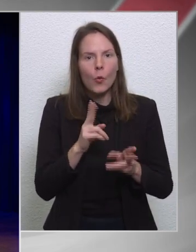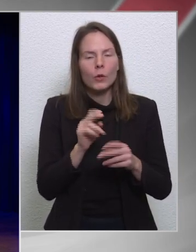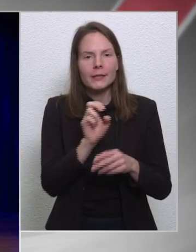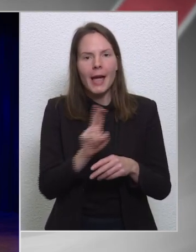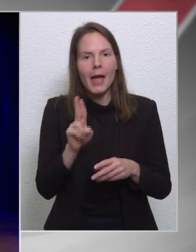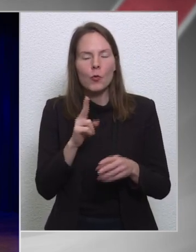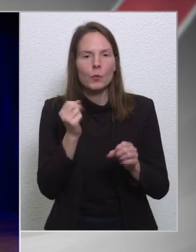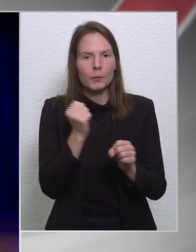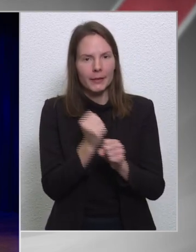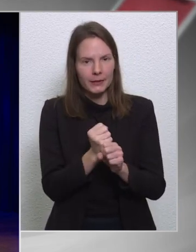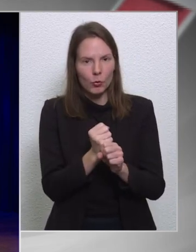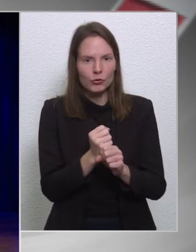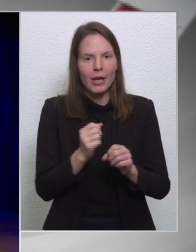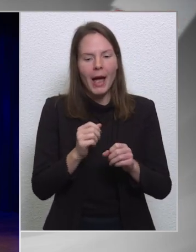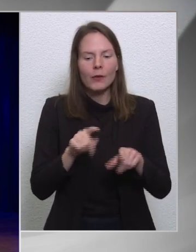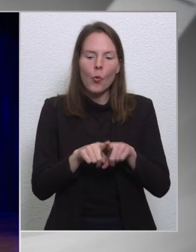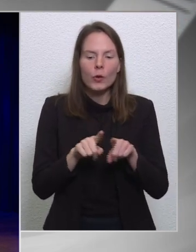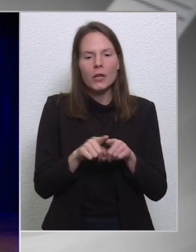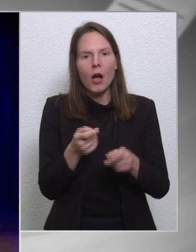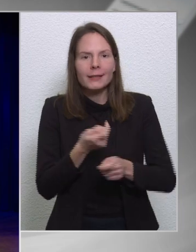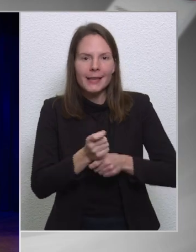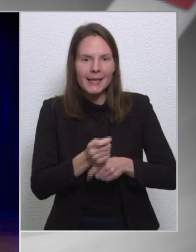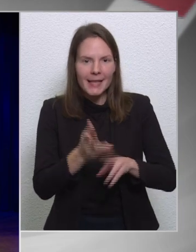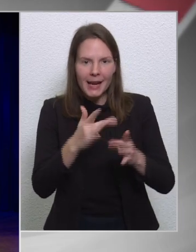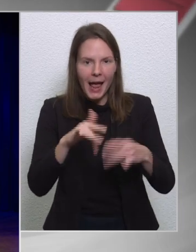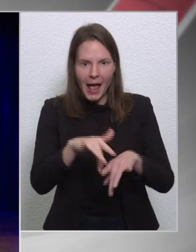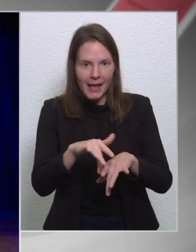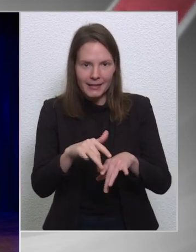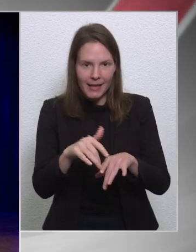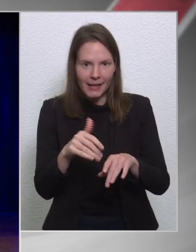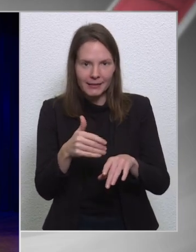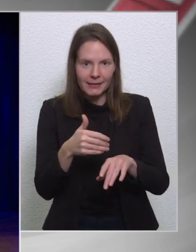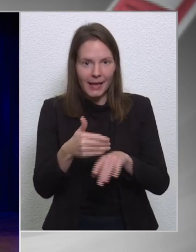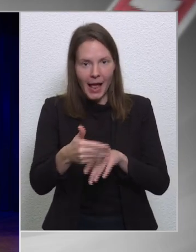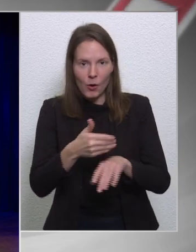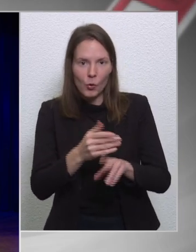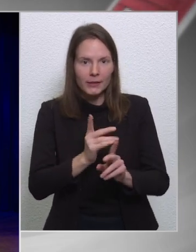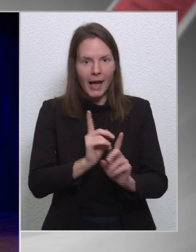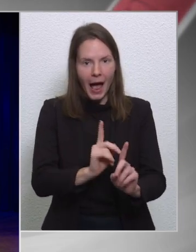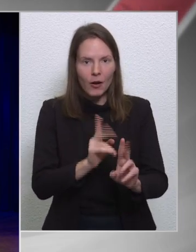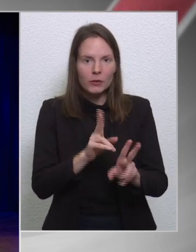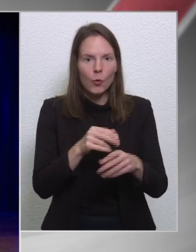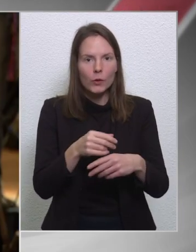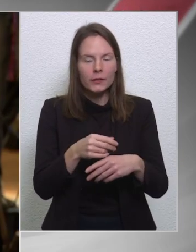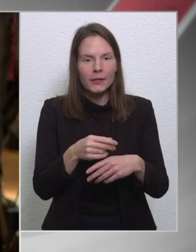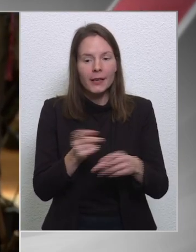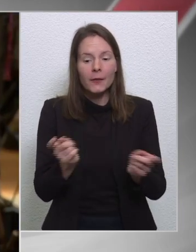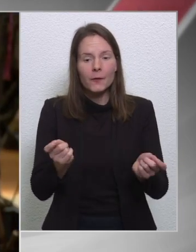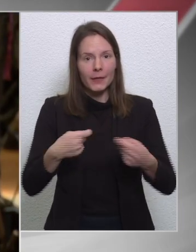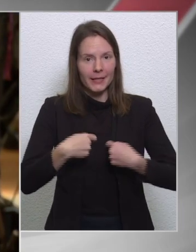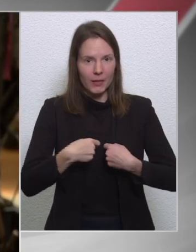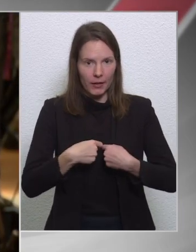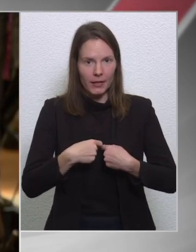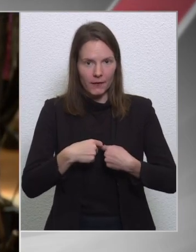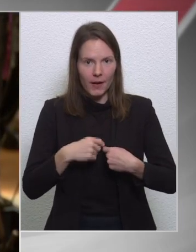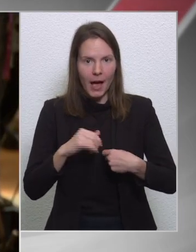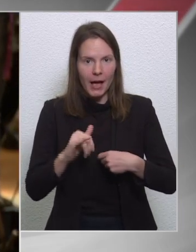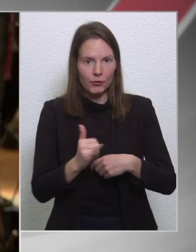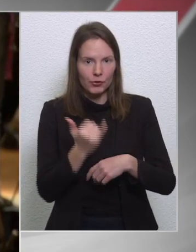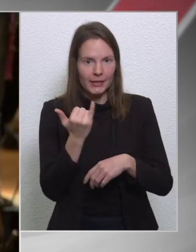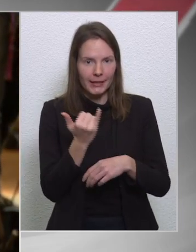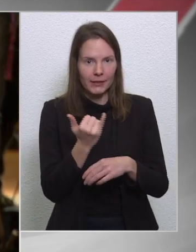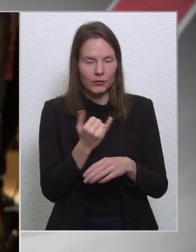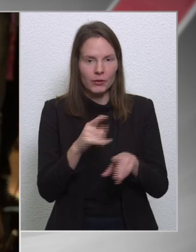gyakadtilag olyan kényszerhelyzet előtt is állhat, hogy a visszahívást is... Tehát a visszahívását is